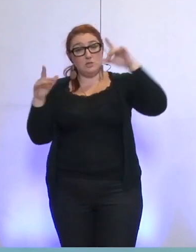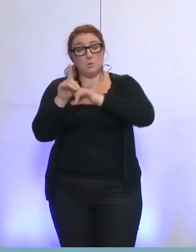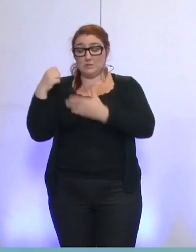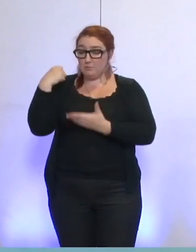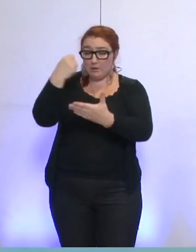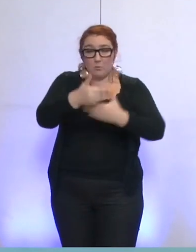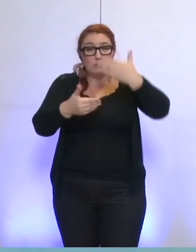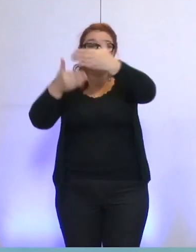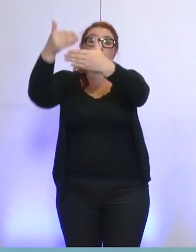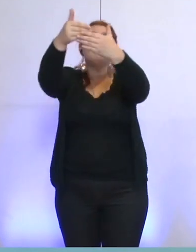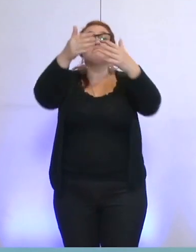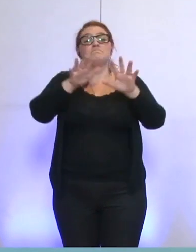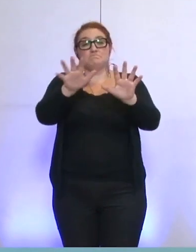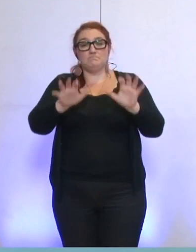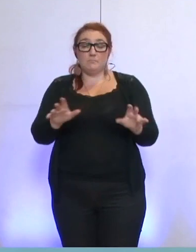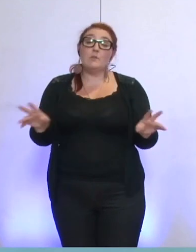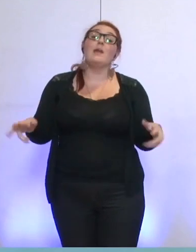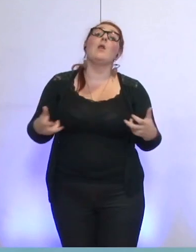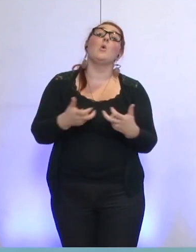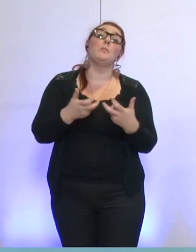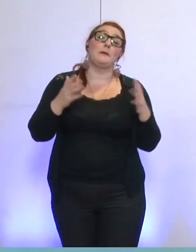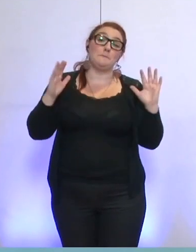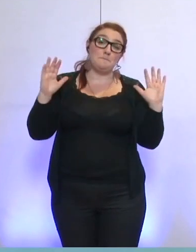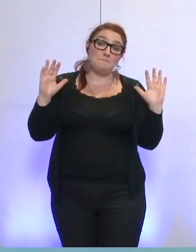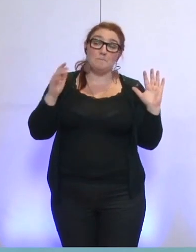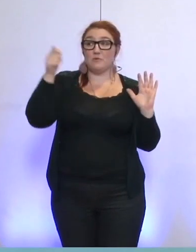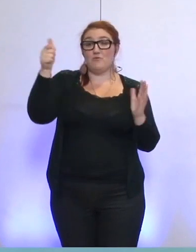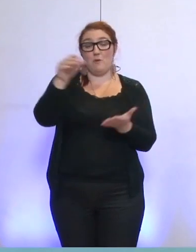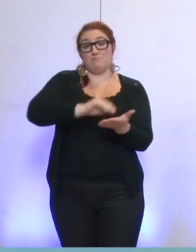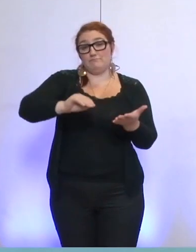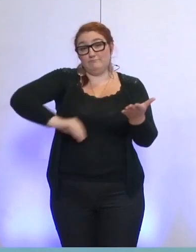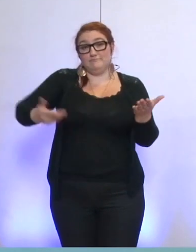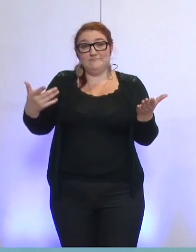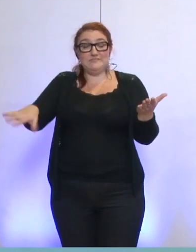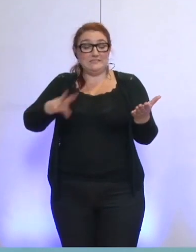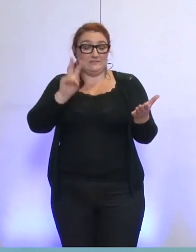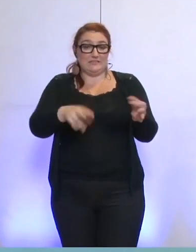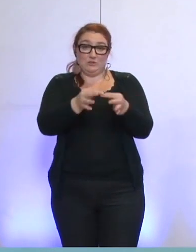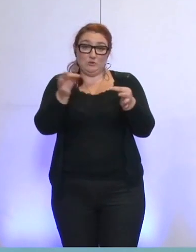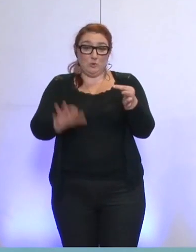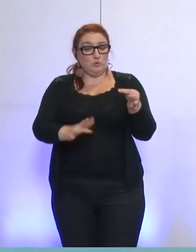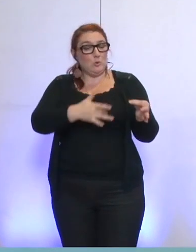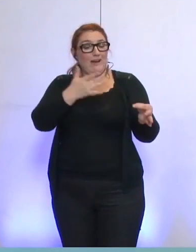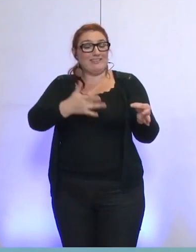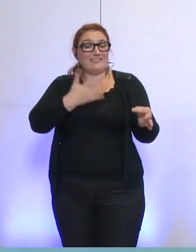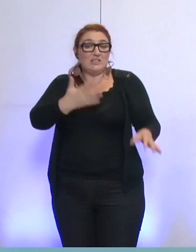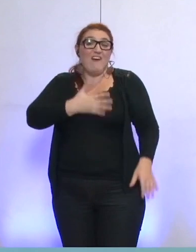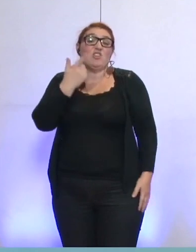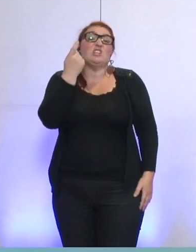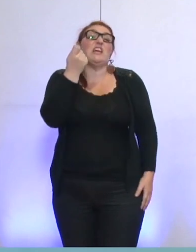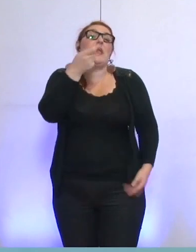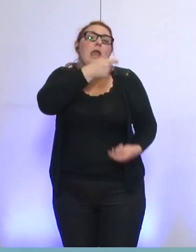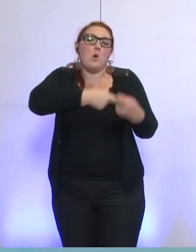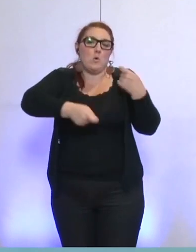patrimoine. Quant au prix, vous l'avez écrit, c'est la solution et la candidature la plus intéressante économiquement qui a été